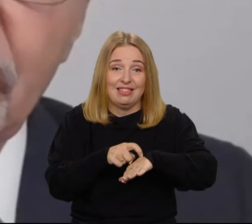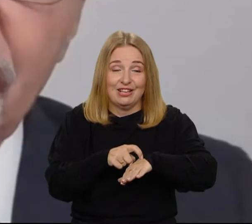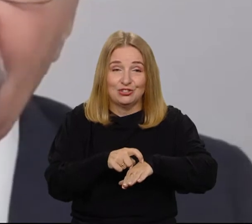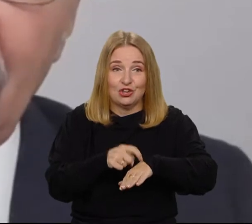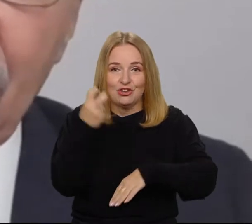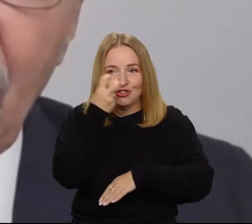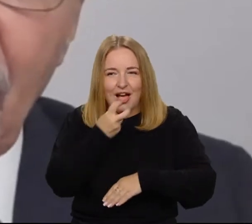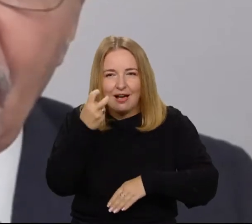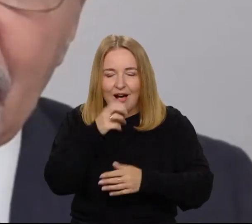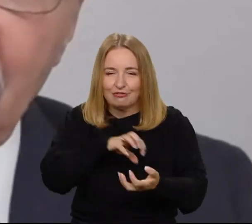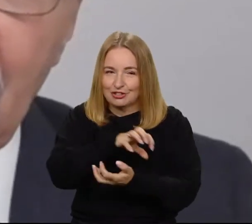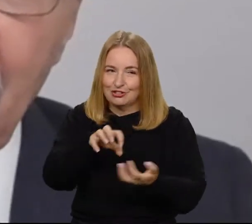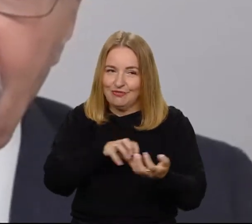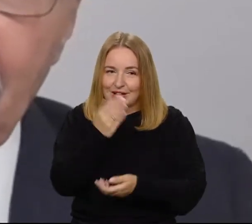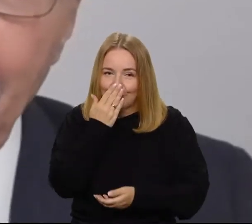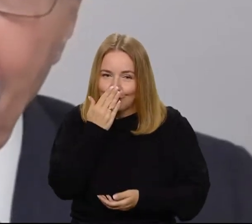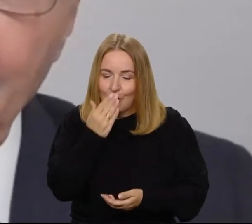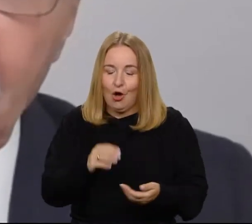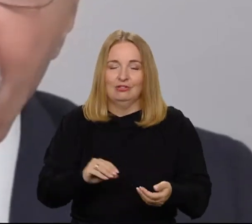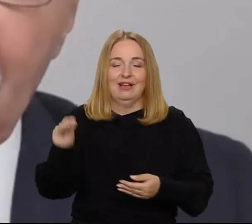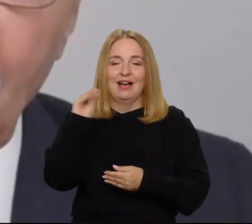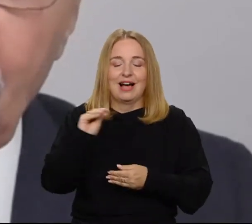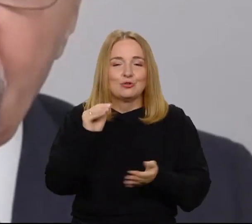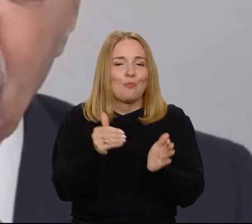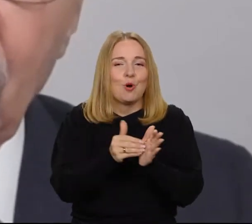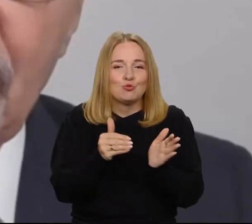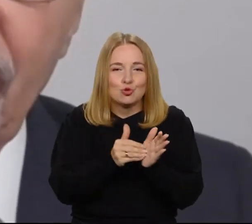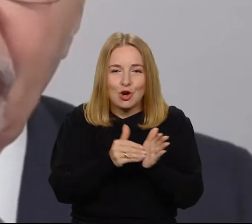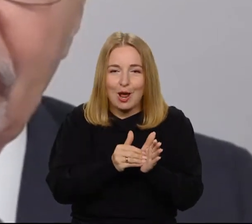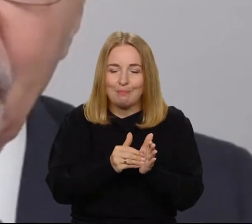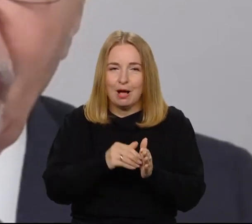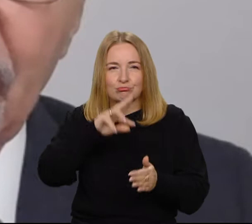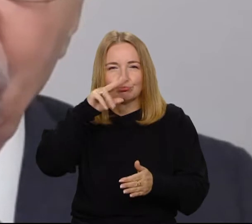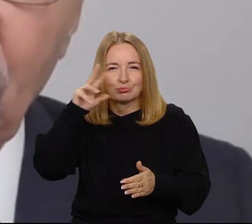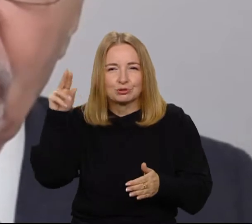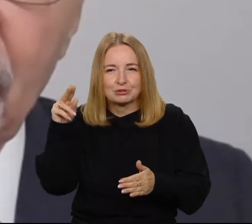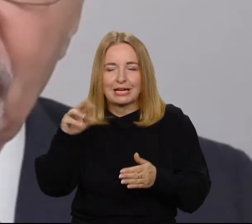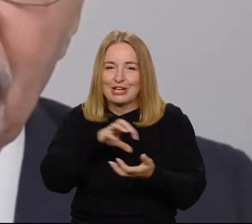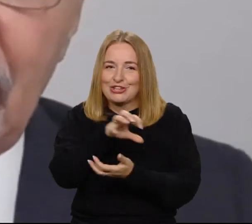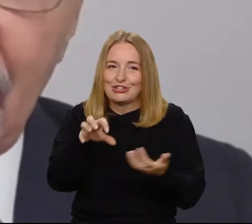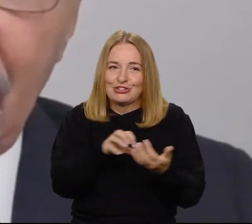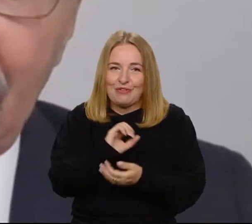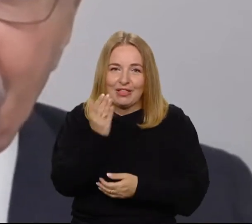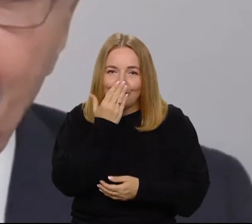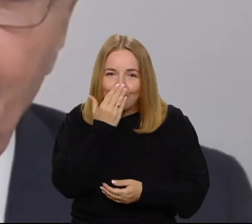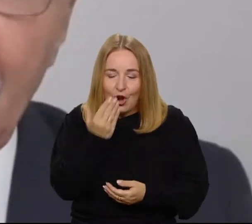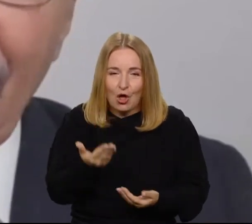ciekawość świata, z drugiej strony potrzebę i konieczność poznawania tego świata po to, żebyśmy